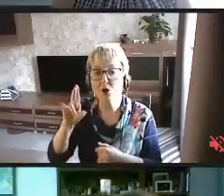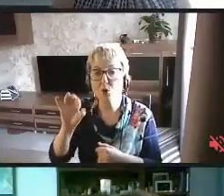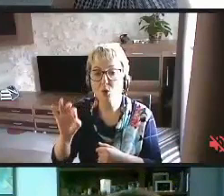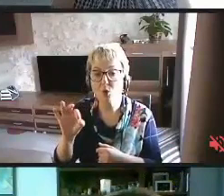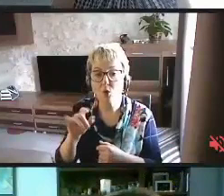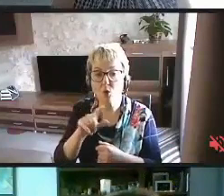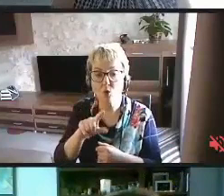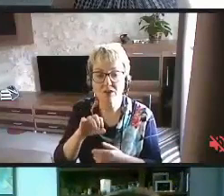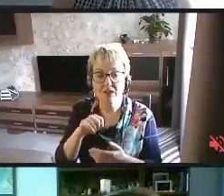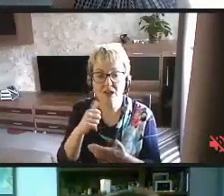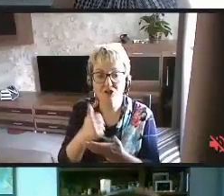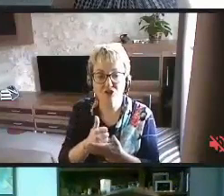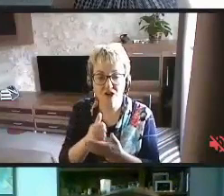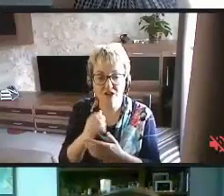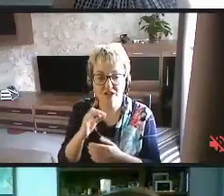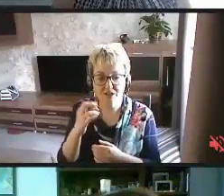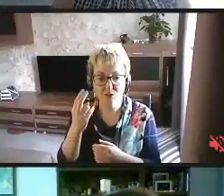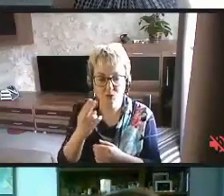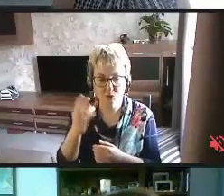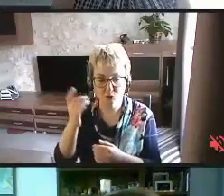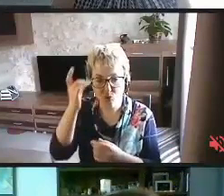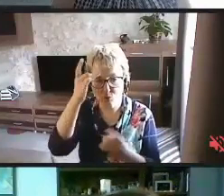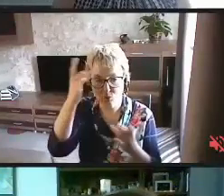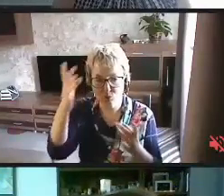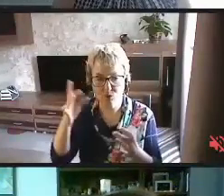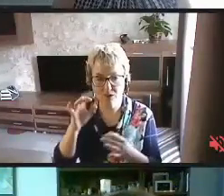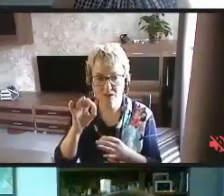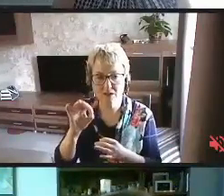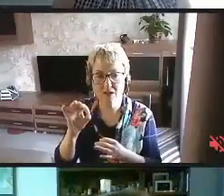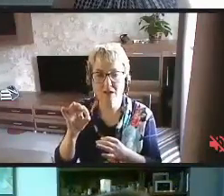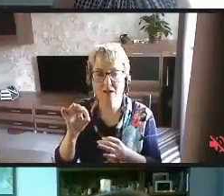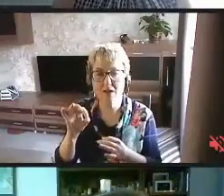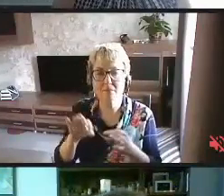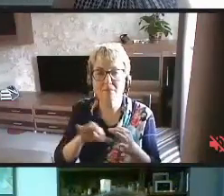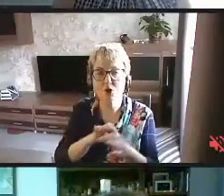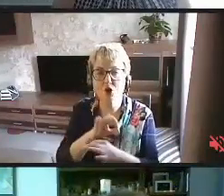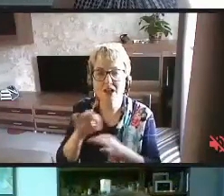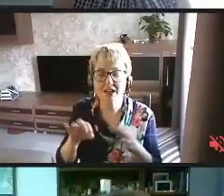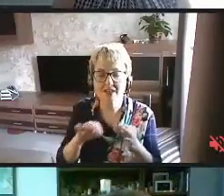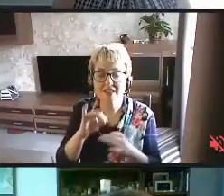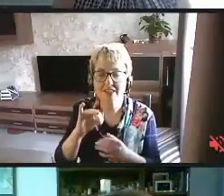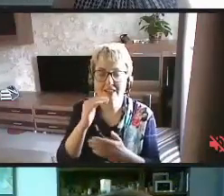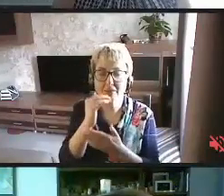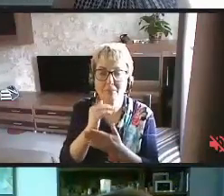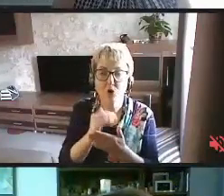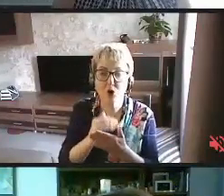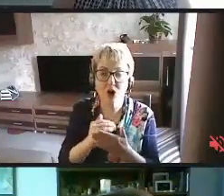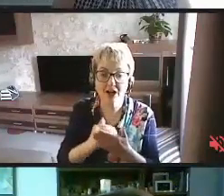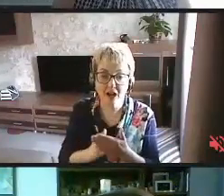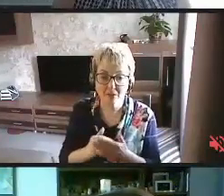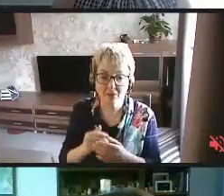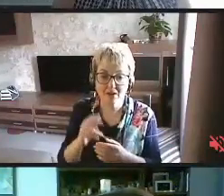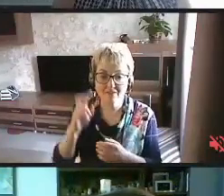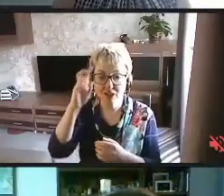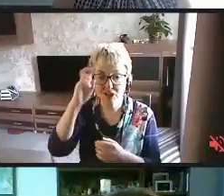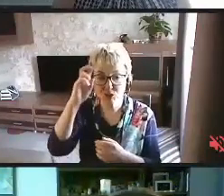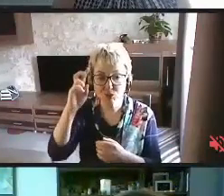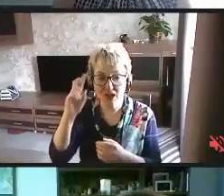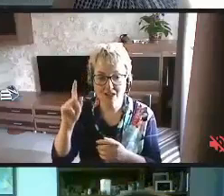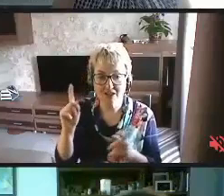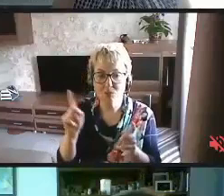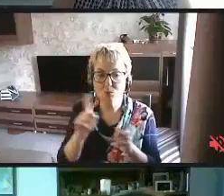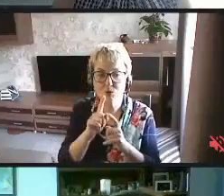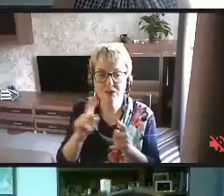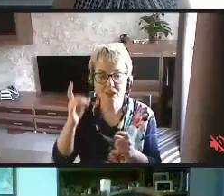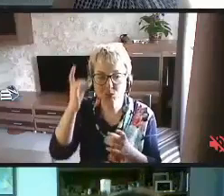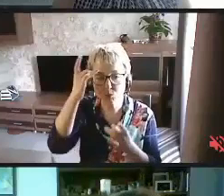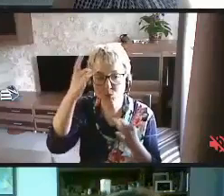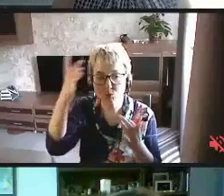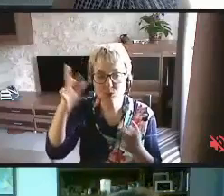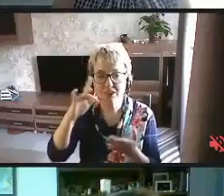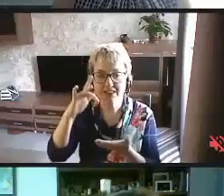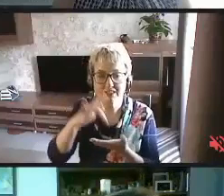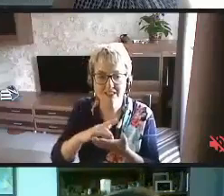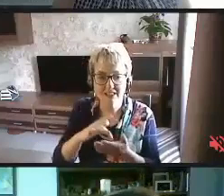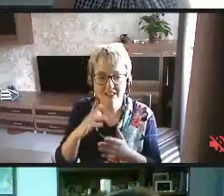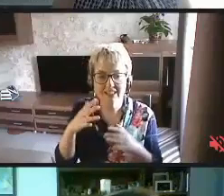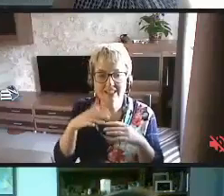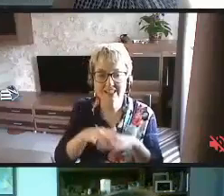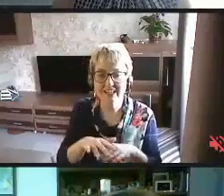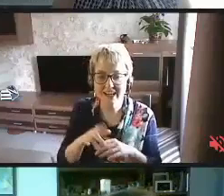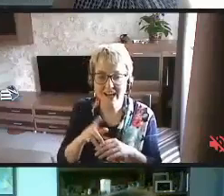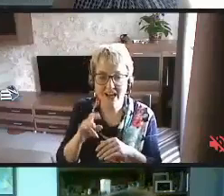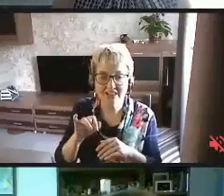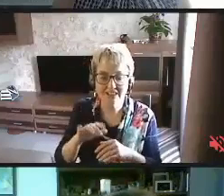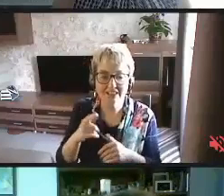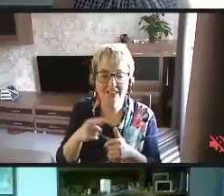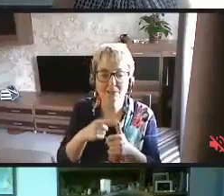начальник отдела соцкультурных проектов и программ в Государственном музее культурном центре интеграции